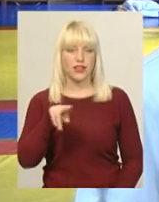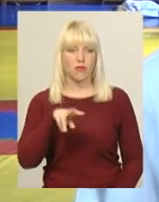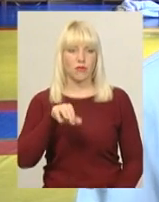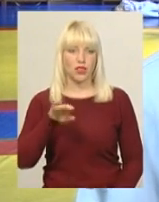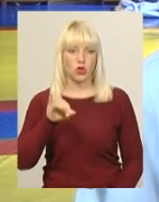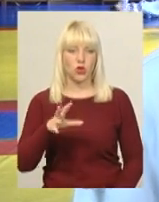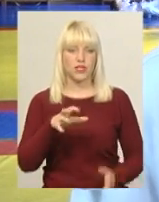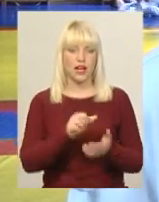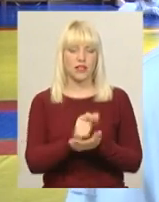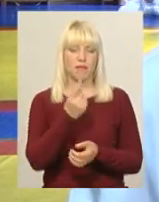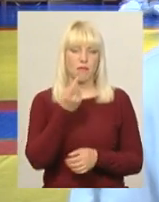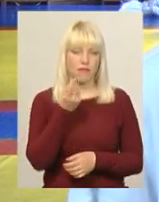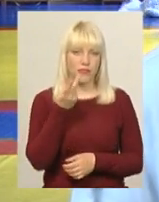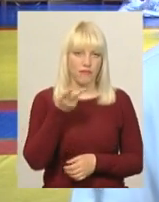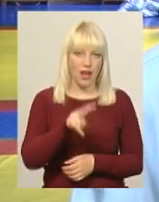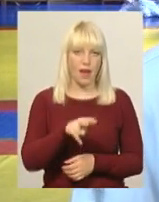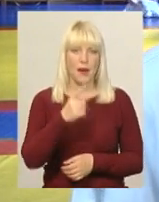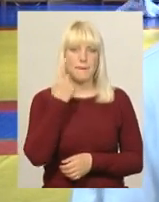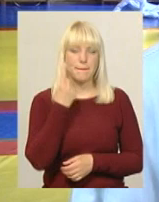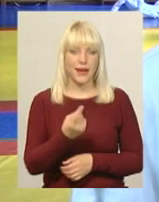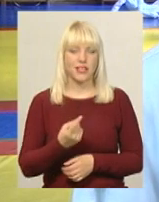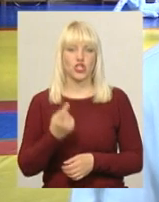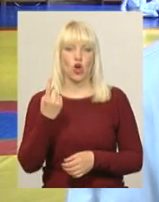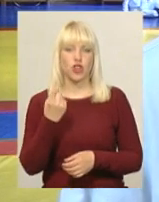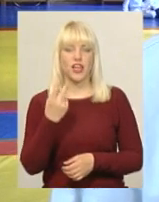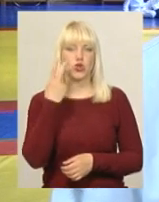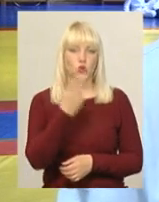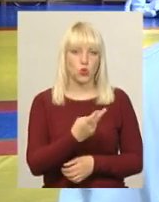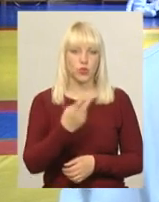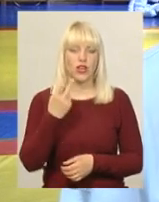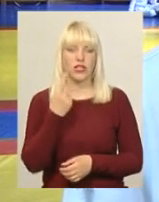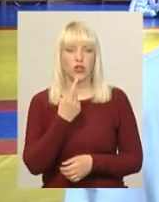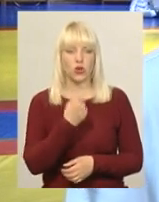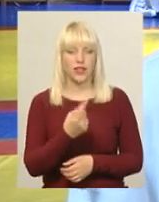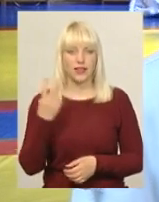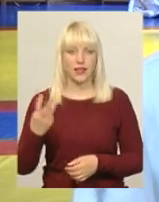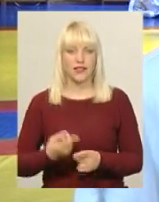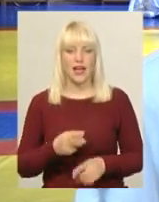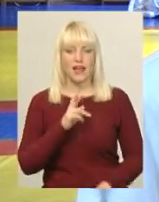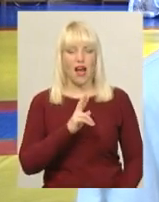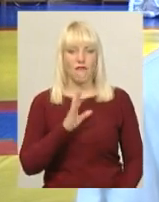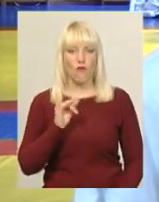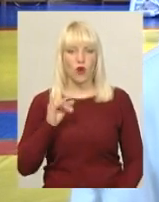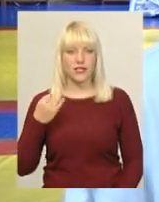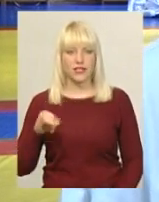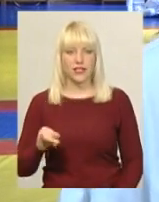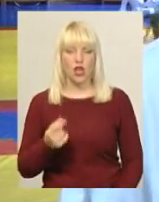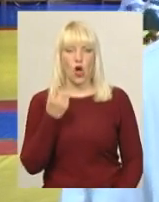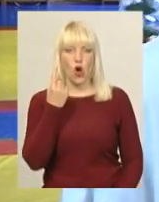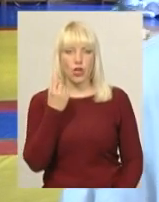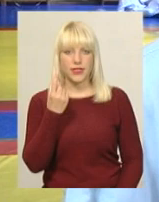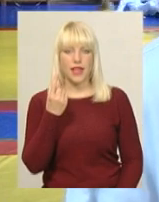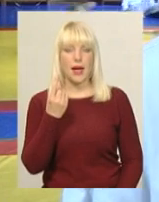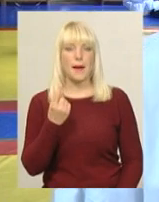одне друге, одне третє. Це найкращий результат в Україні. Далі Яворський Володимир, він взяв одне перше і три третє